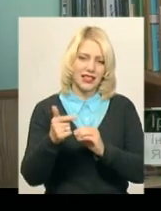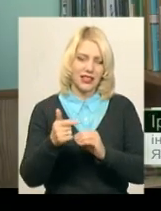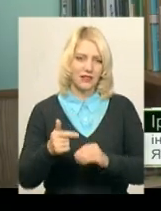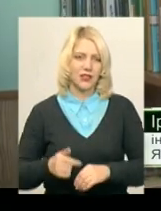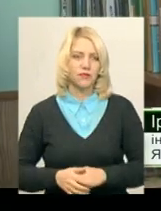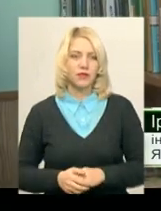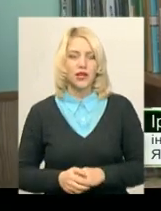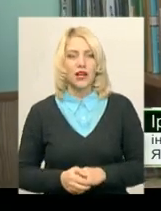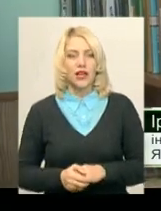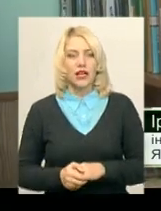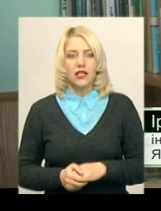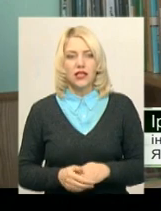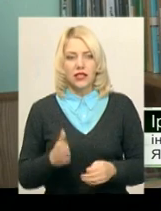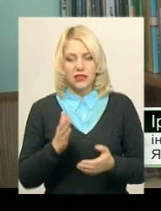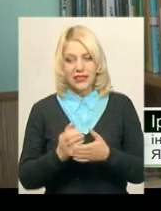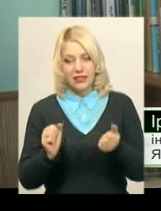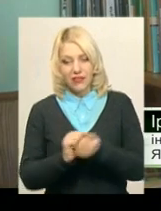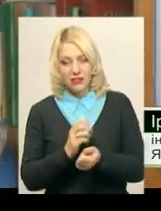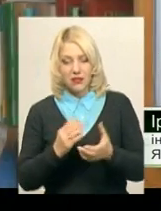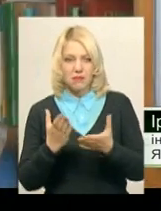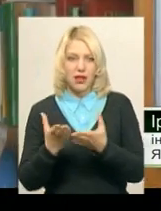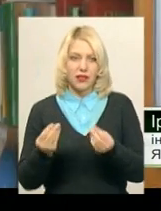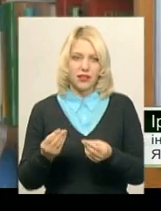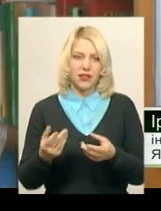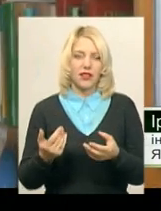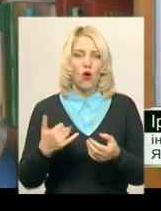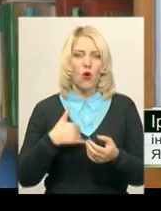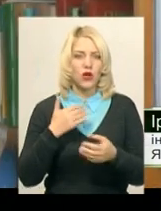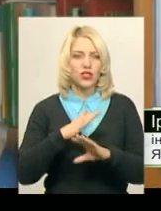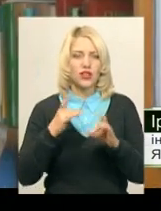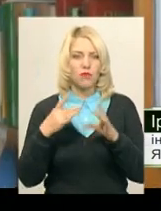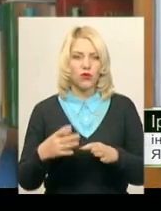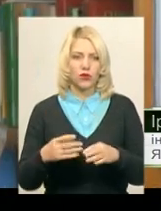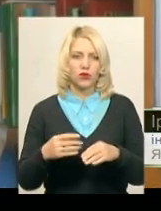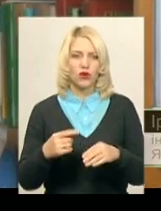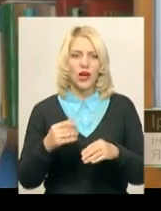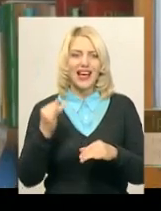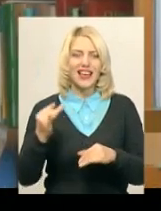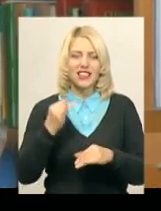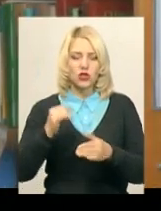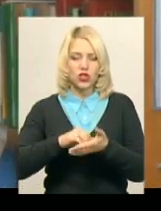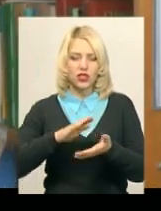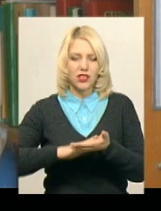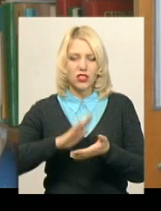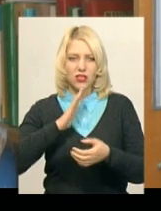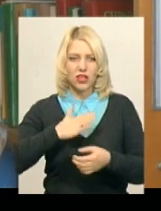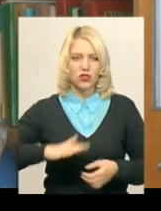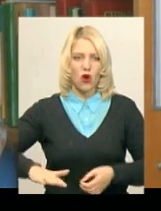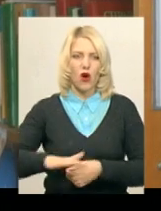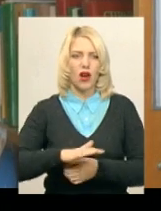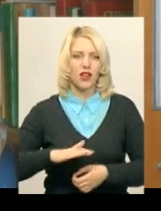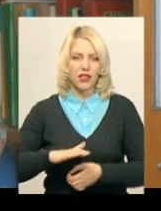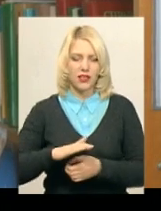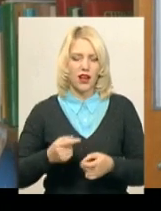м'якій. Це залежить від масштабності самої книги. Хочеться не просто історичні дани нашого краю, і навіть, наче